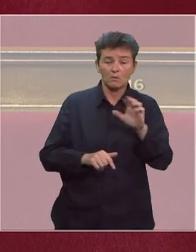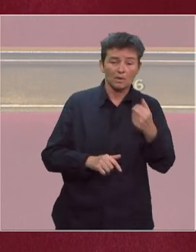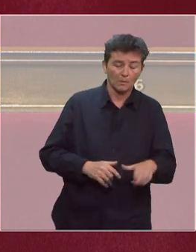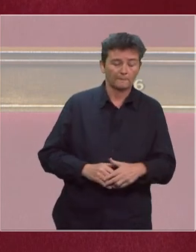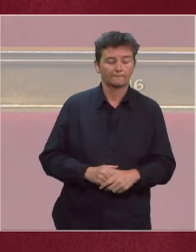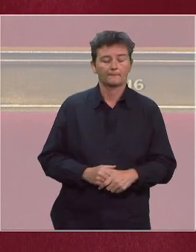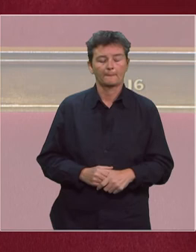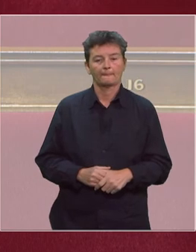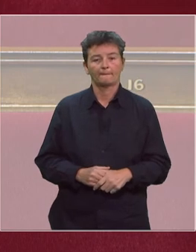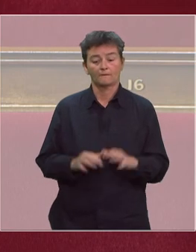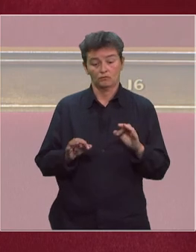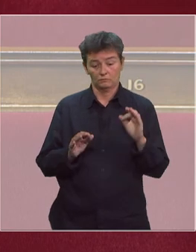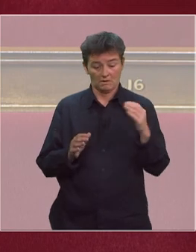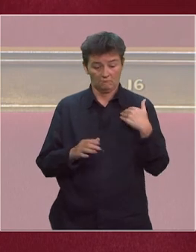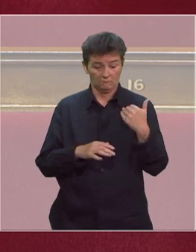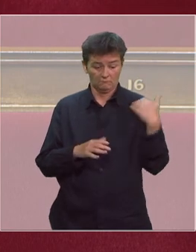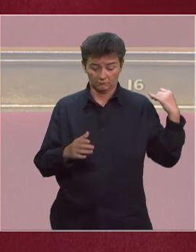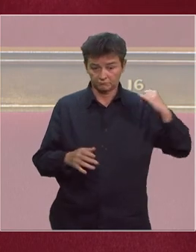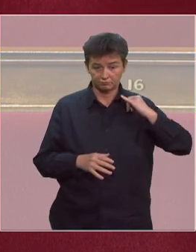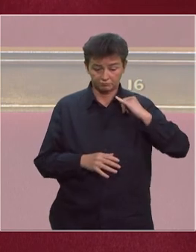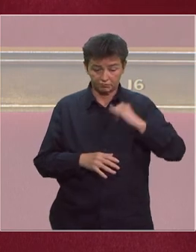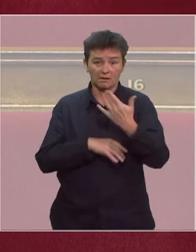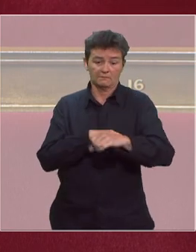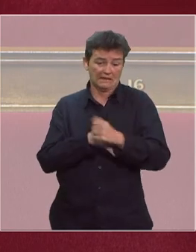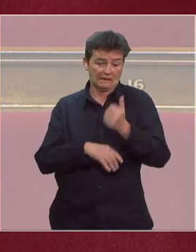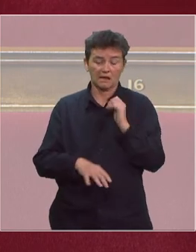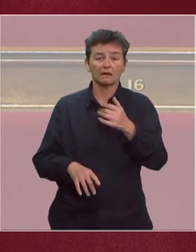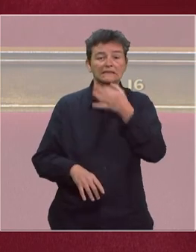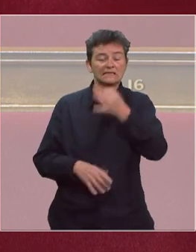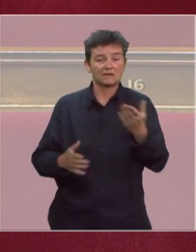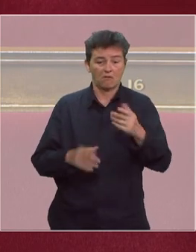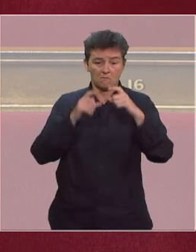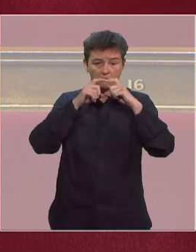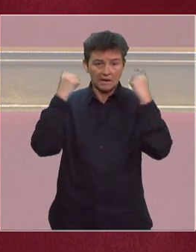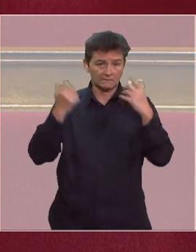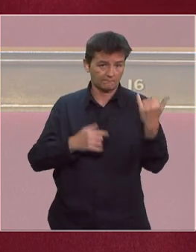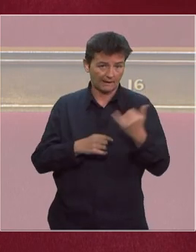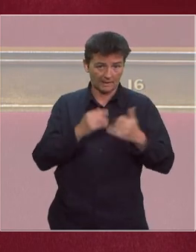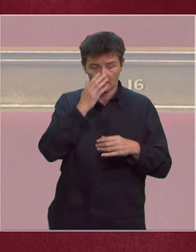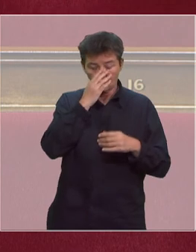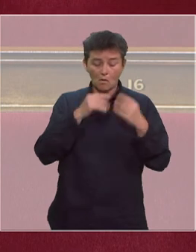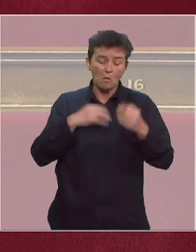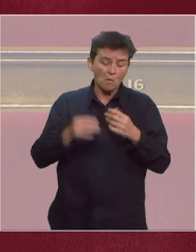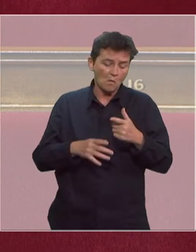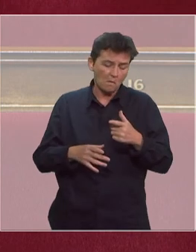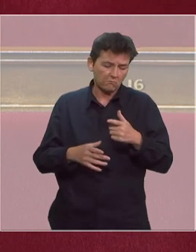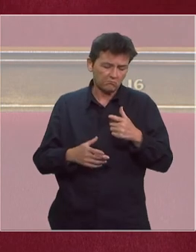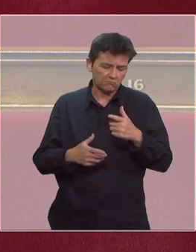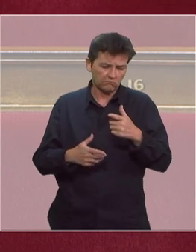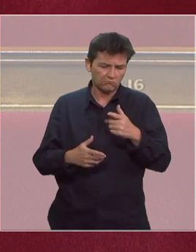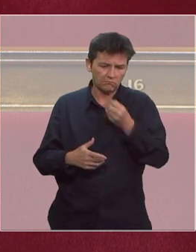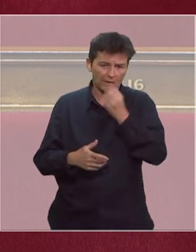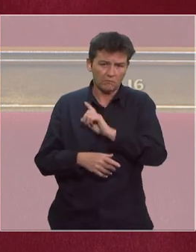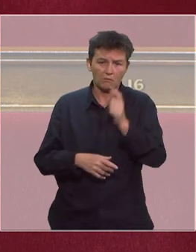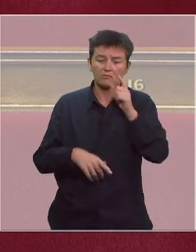masques. Jusqu'à la semaine dernière, vous jugez le port du masque, je cite, inutile voire contre-productif pour les